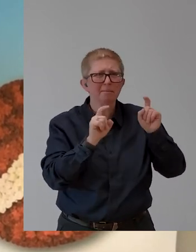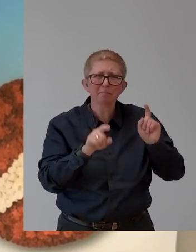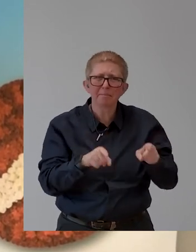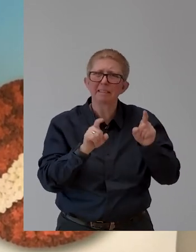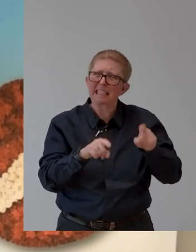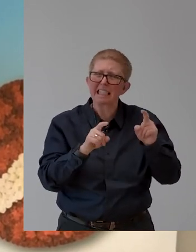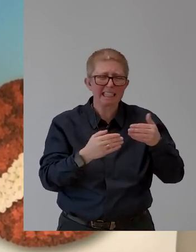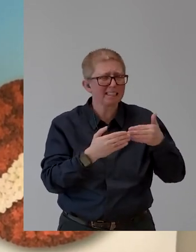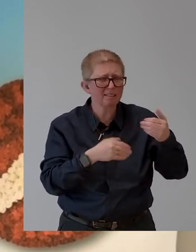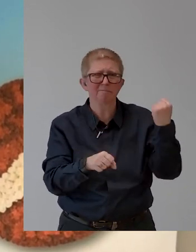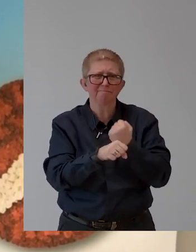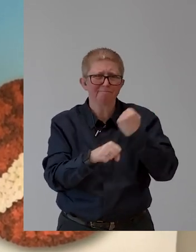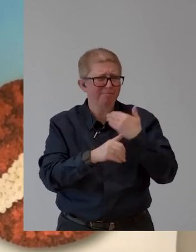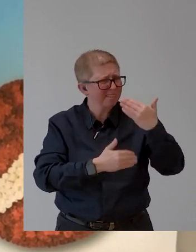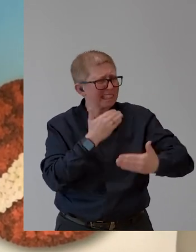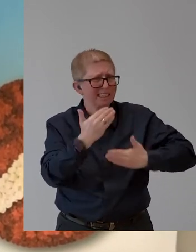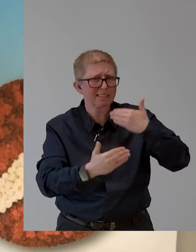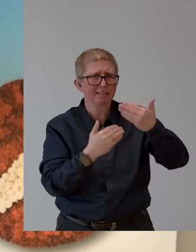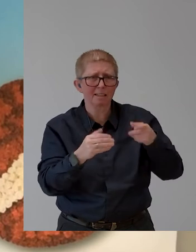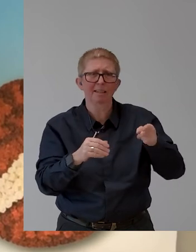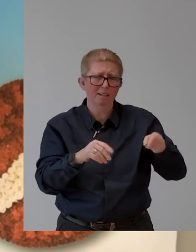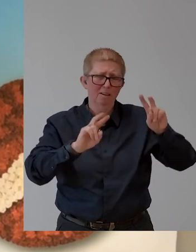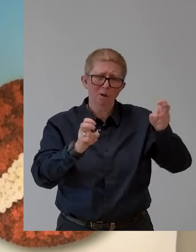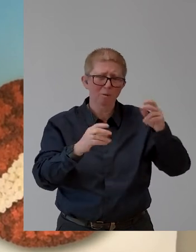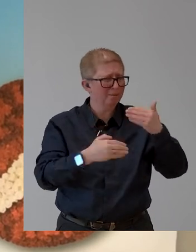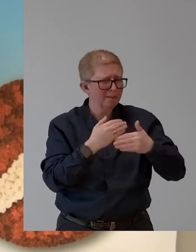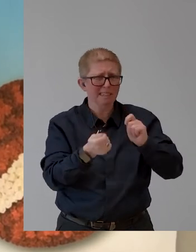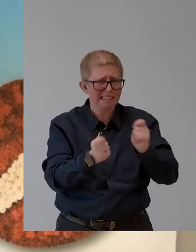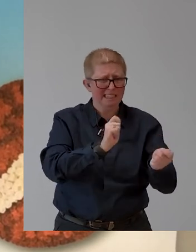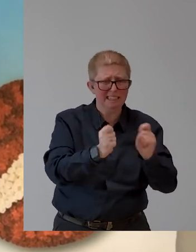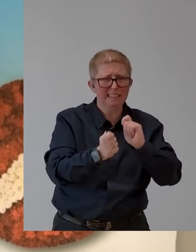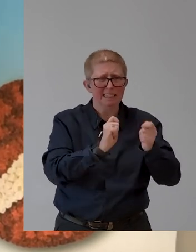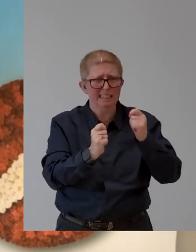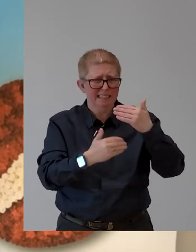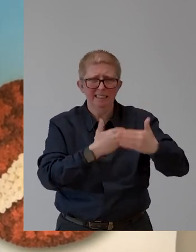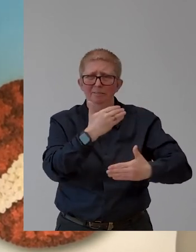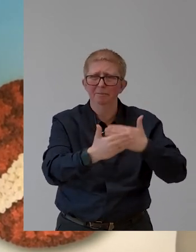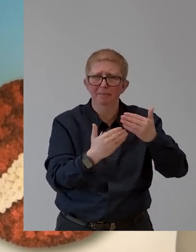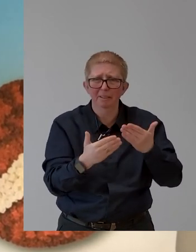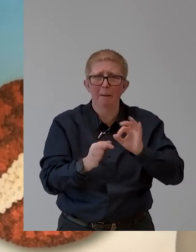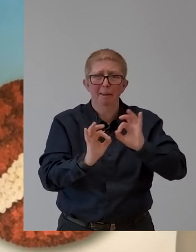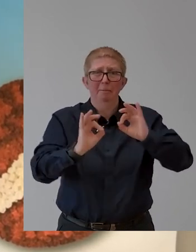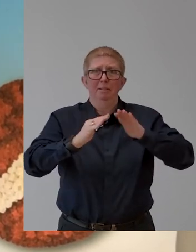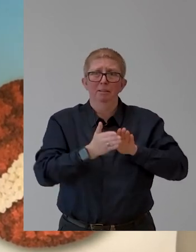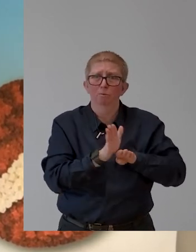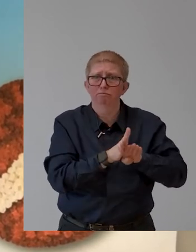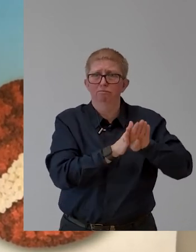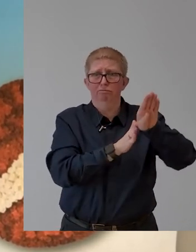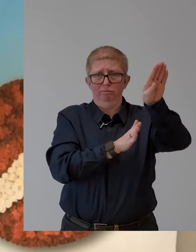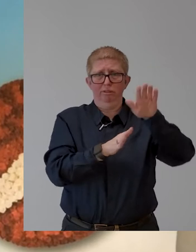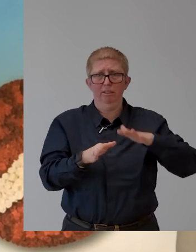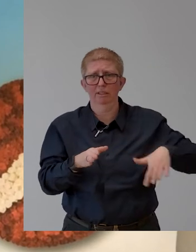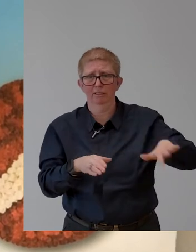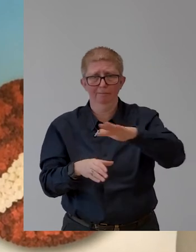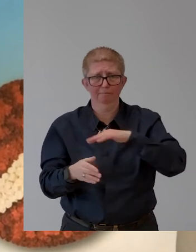all these topics. An internal network of around 60 people works to integrate people with disabilities